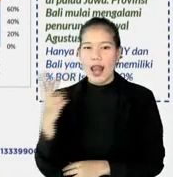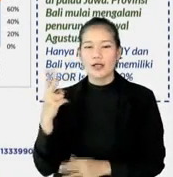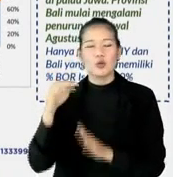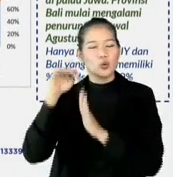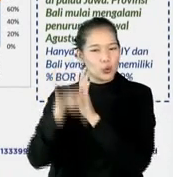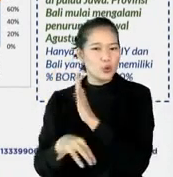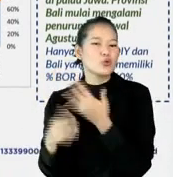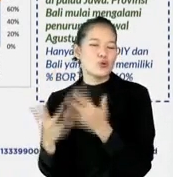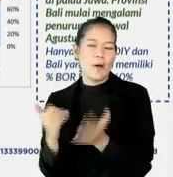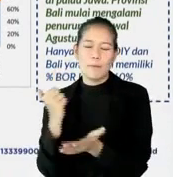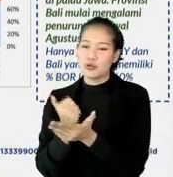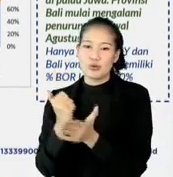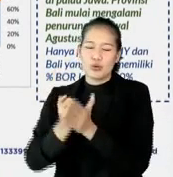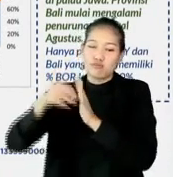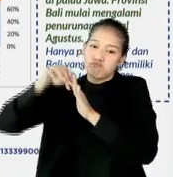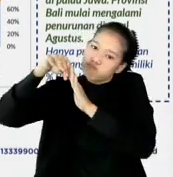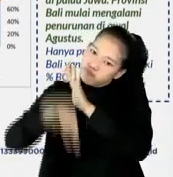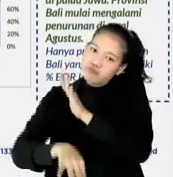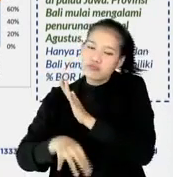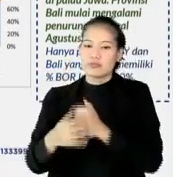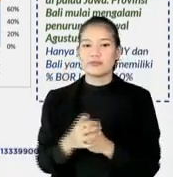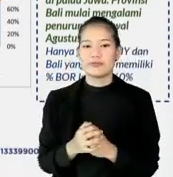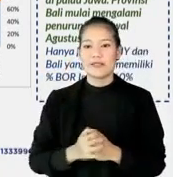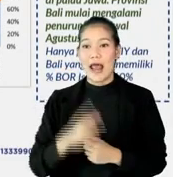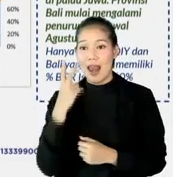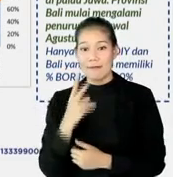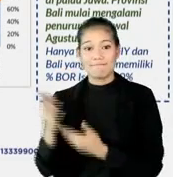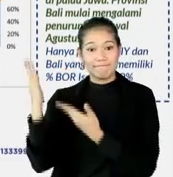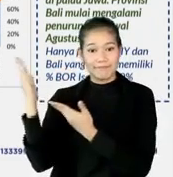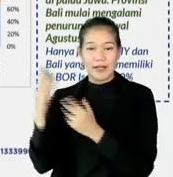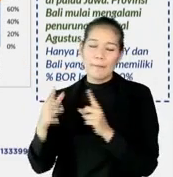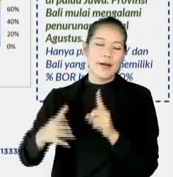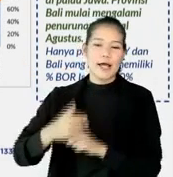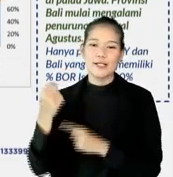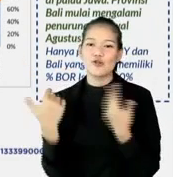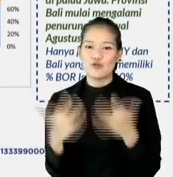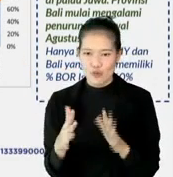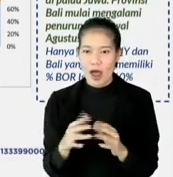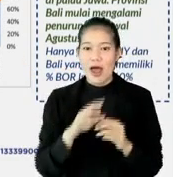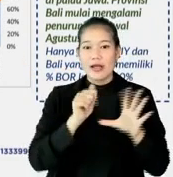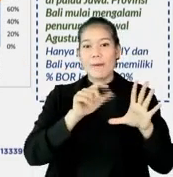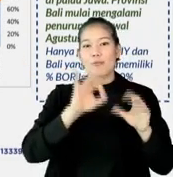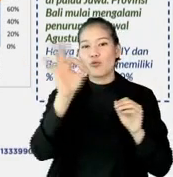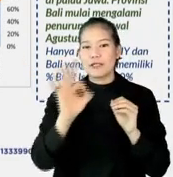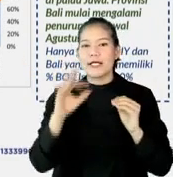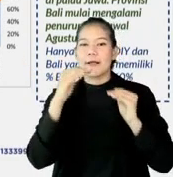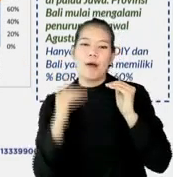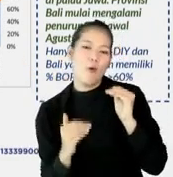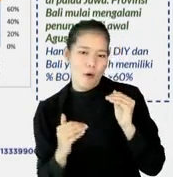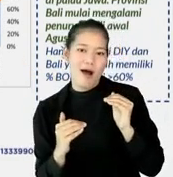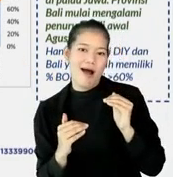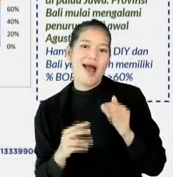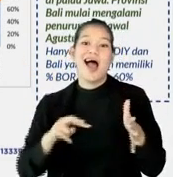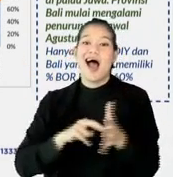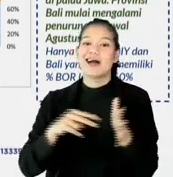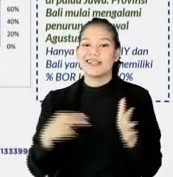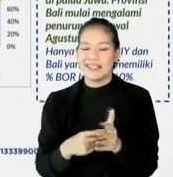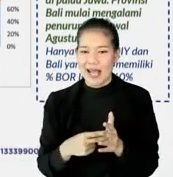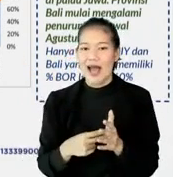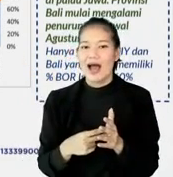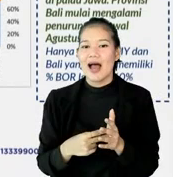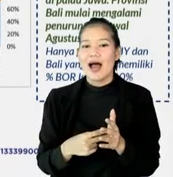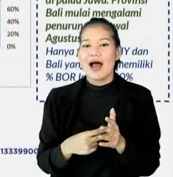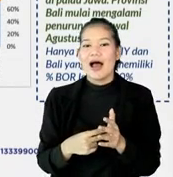beneran turun, dengan signifikan kelihatan gitu ya. Dan semua sudah berhasil, bahkan angkanya di bawah 60%. Jadi sudah mampu nih,